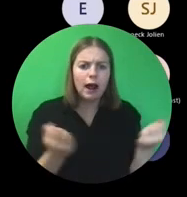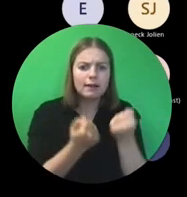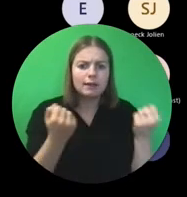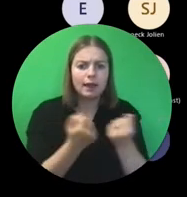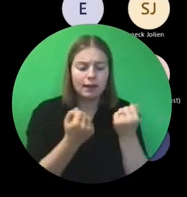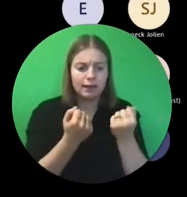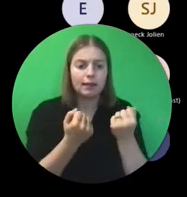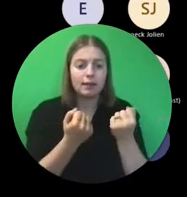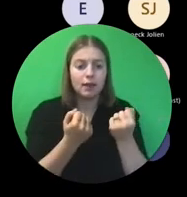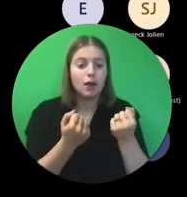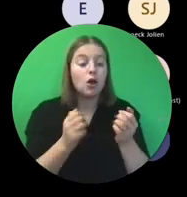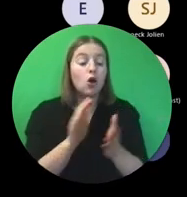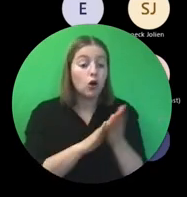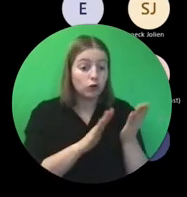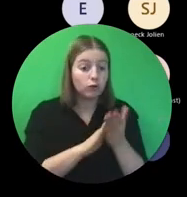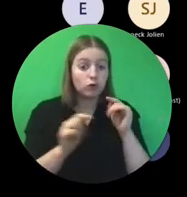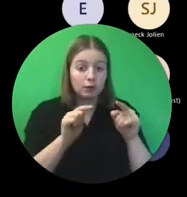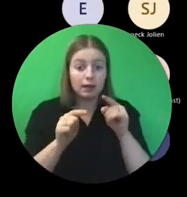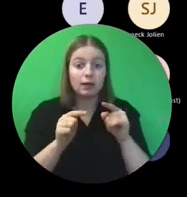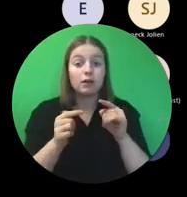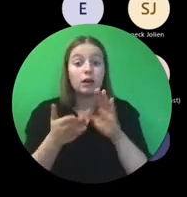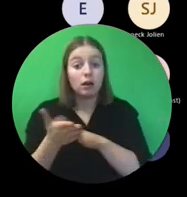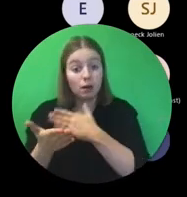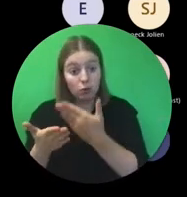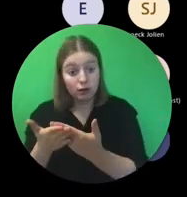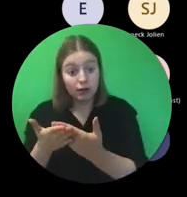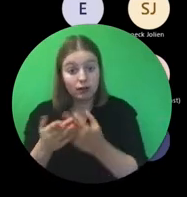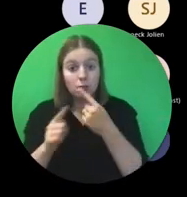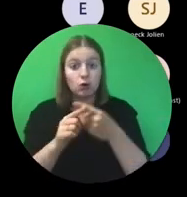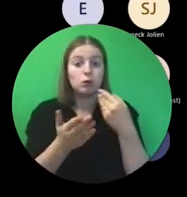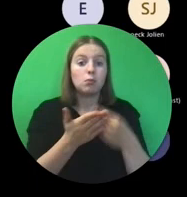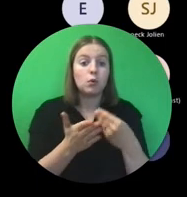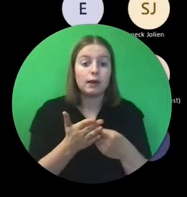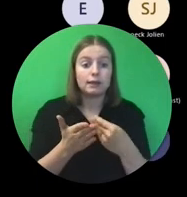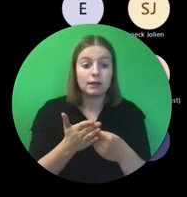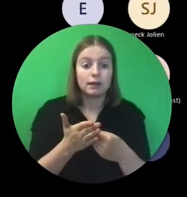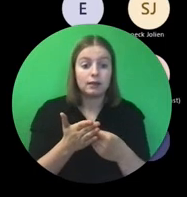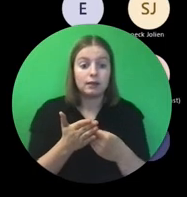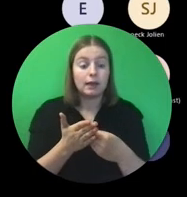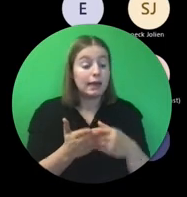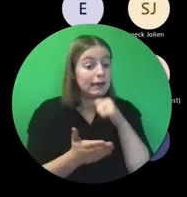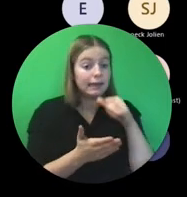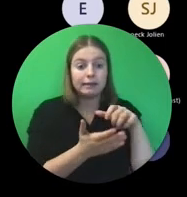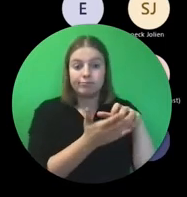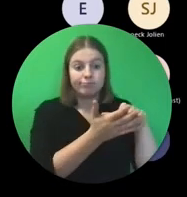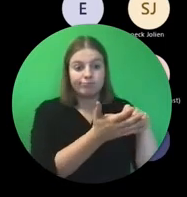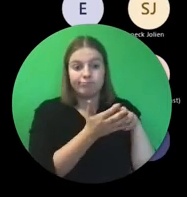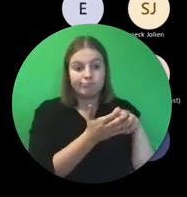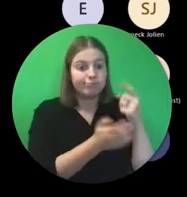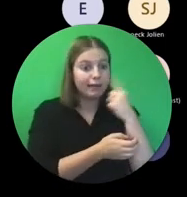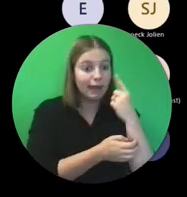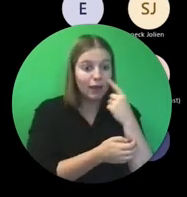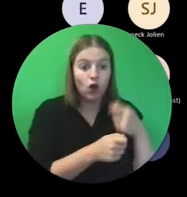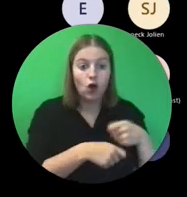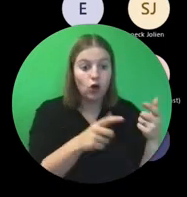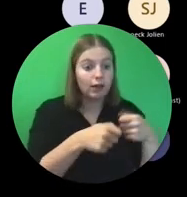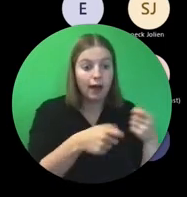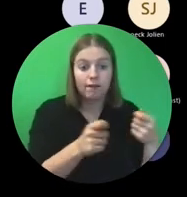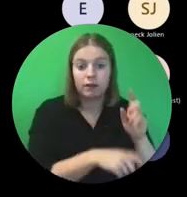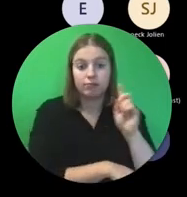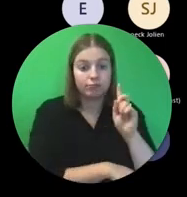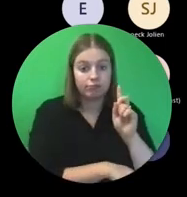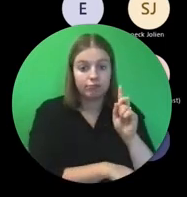gerapporteerd en bewezen. Je krijgt dat geld niet op basis van uitgaven. Het bedrag van die